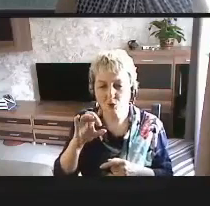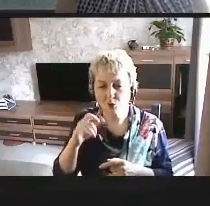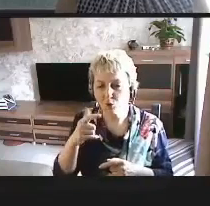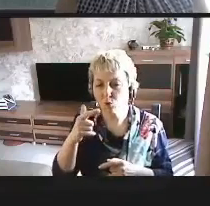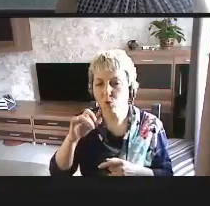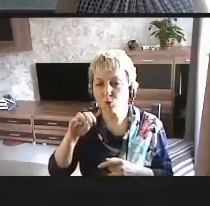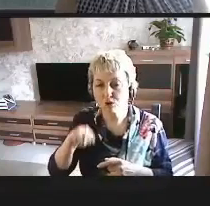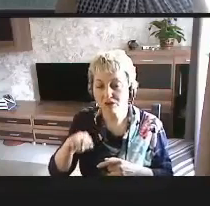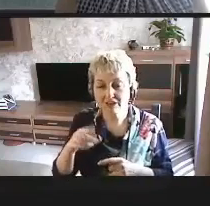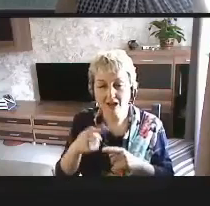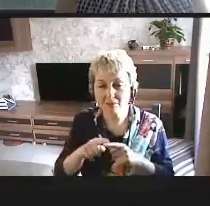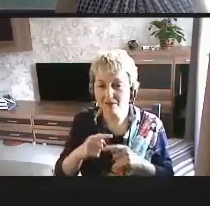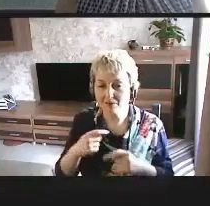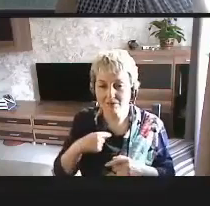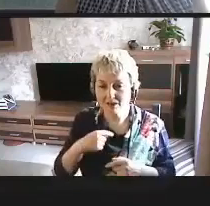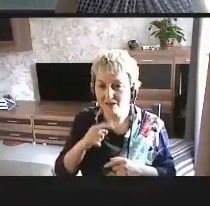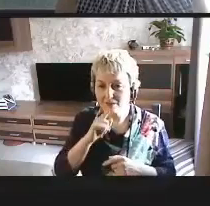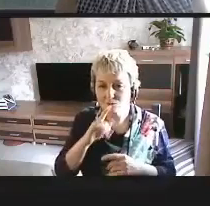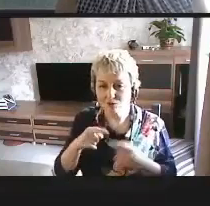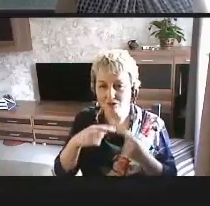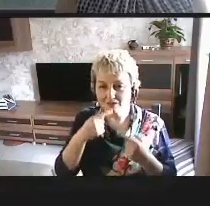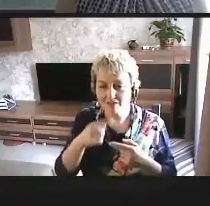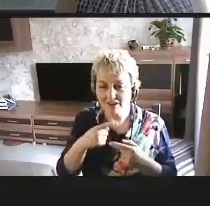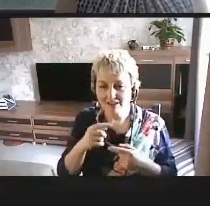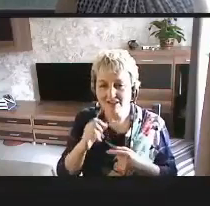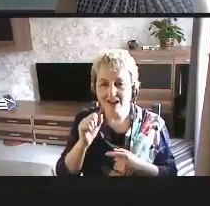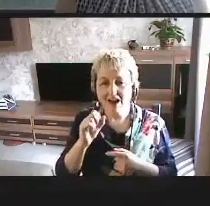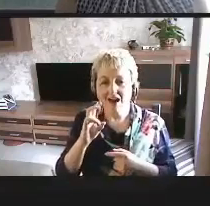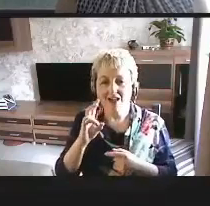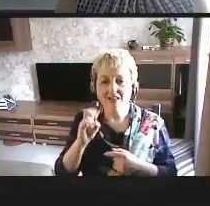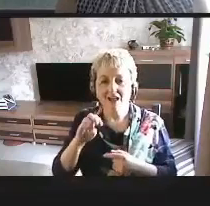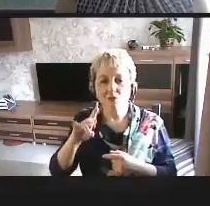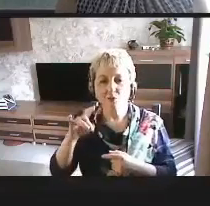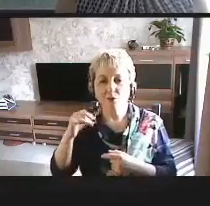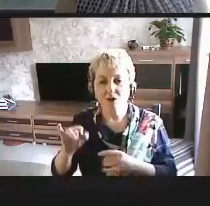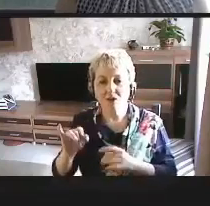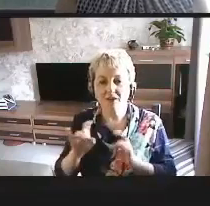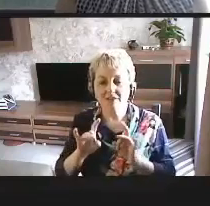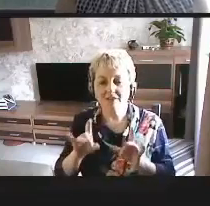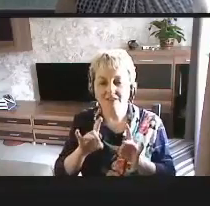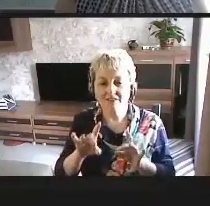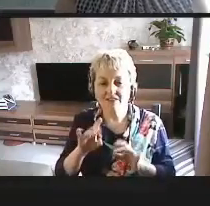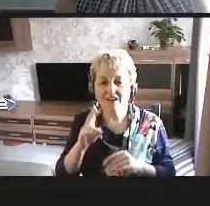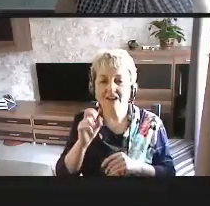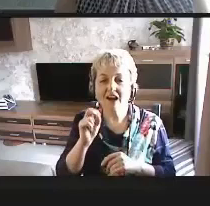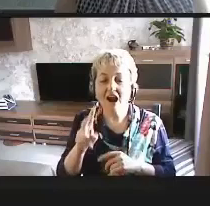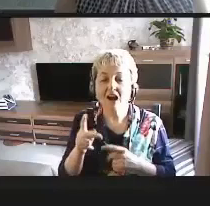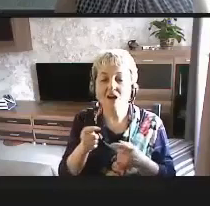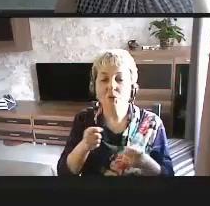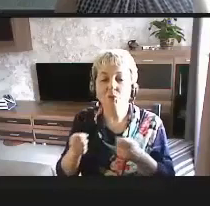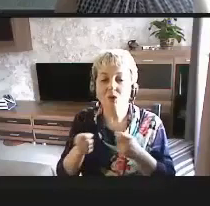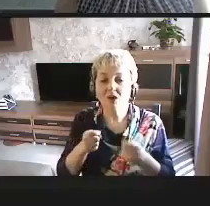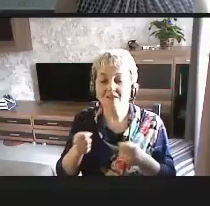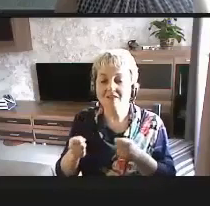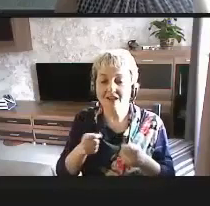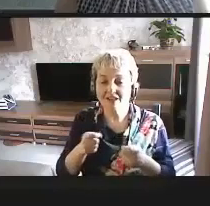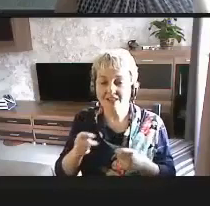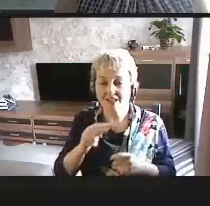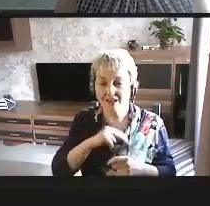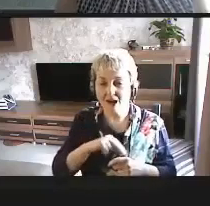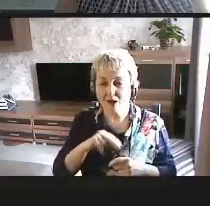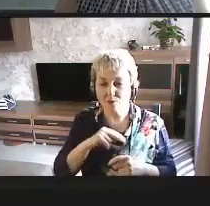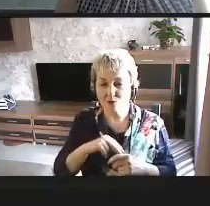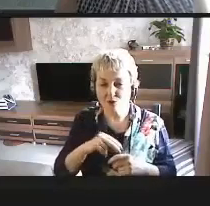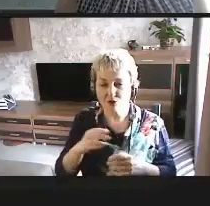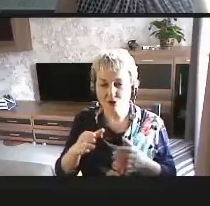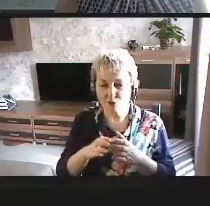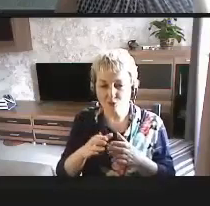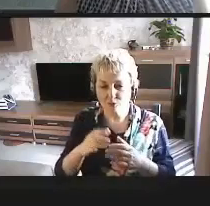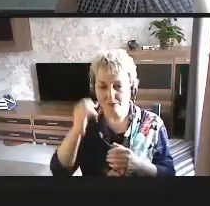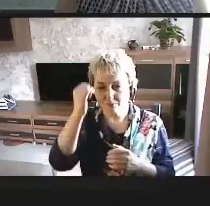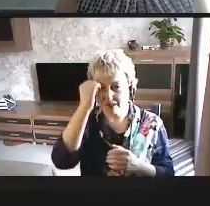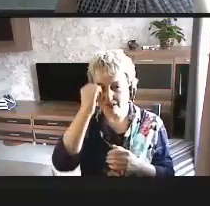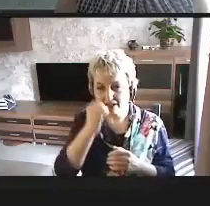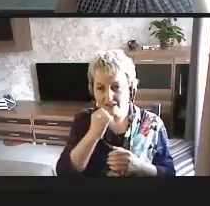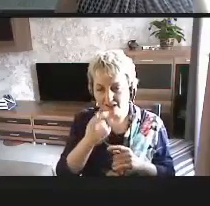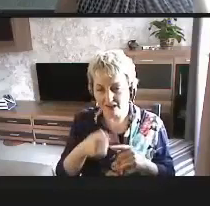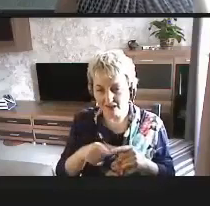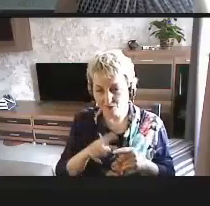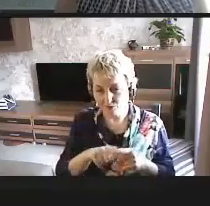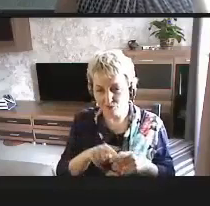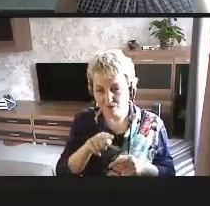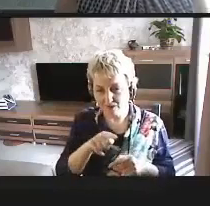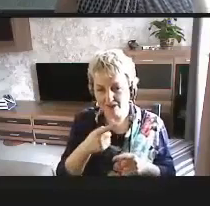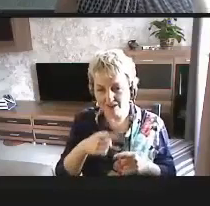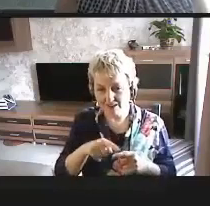этом говорить буду не я, об этом будет говорить Анатолий, как руководитель рабочей группы, благодаря которой этот